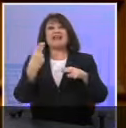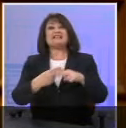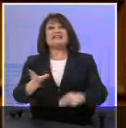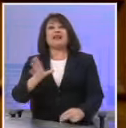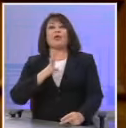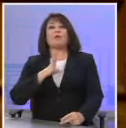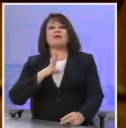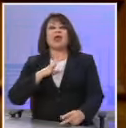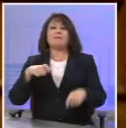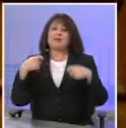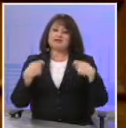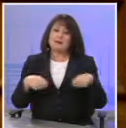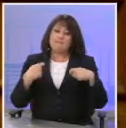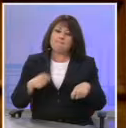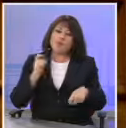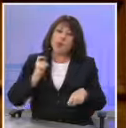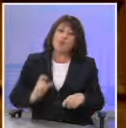ανθρωπιά.